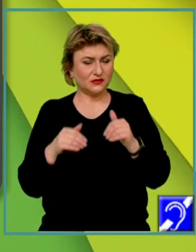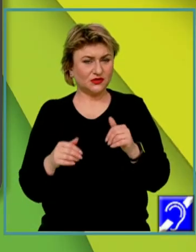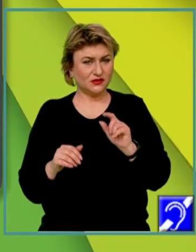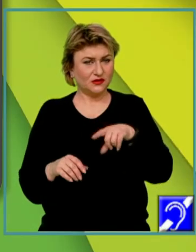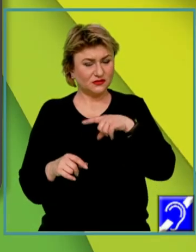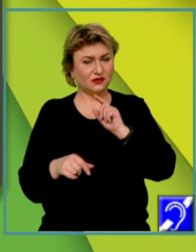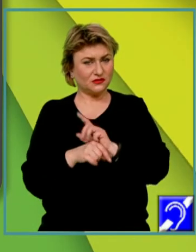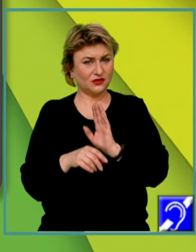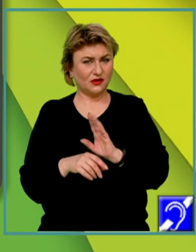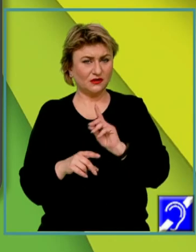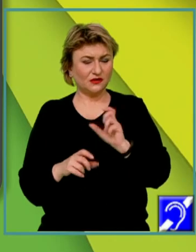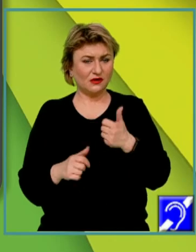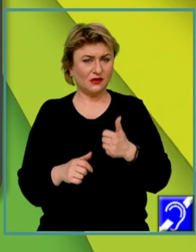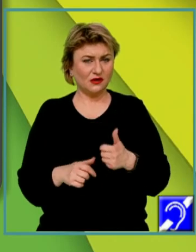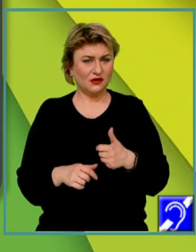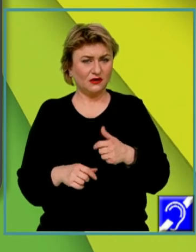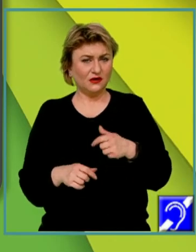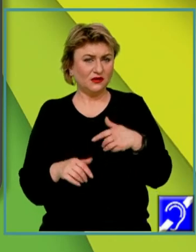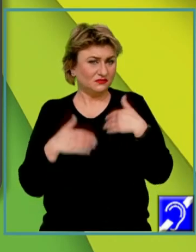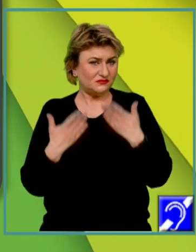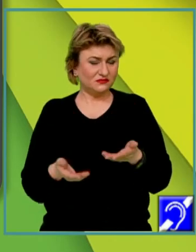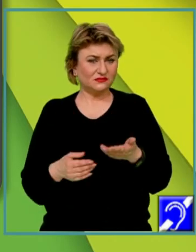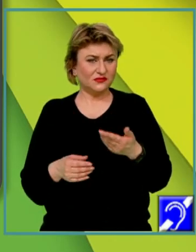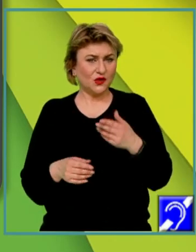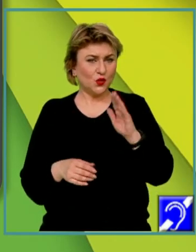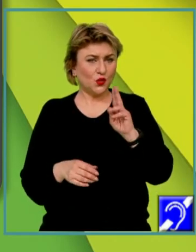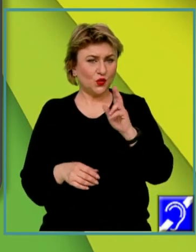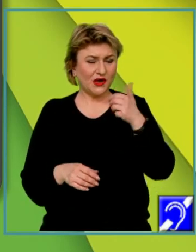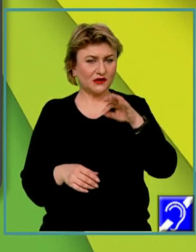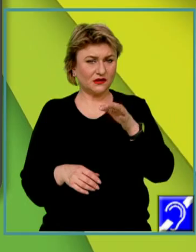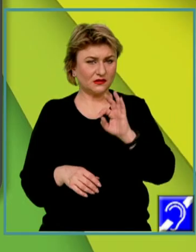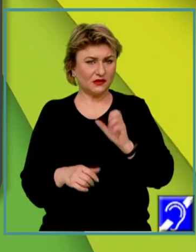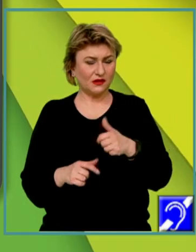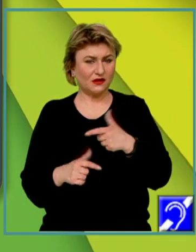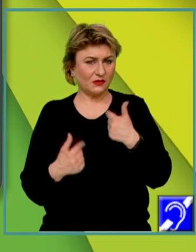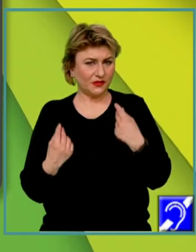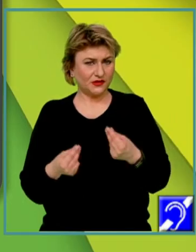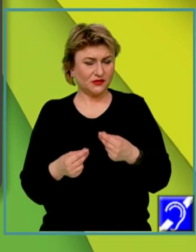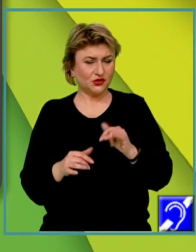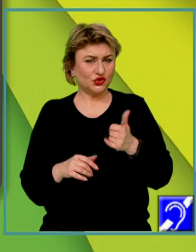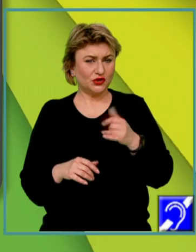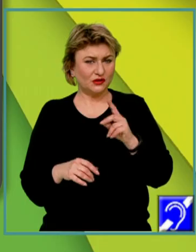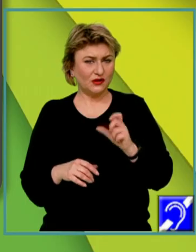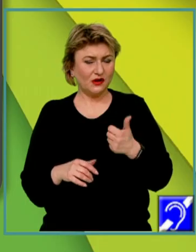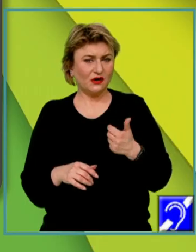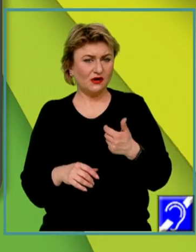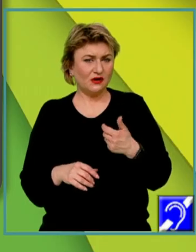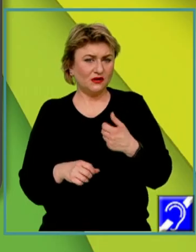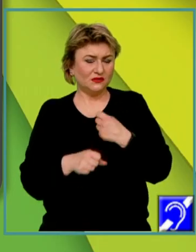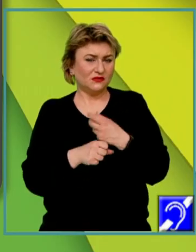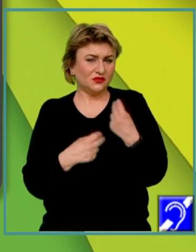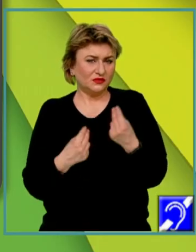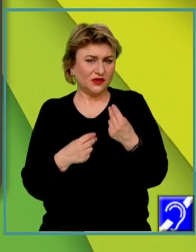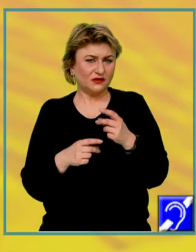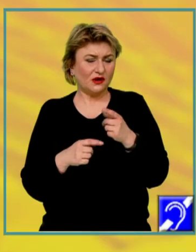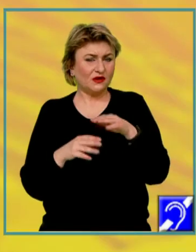acela de a adera umanitatea la bine și de a performa binele la nivel